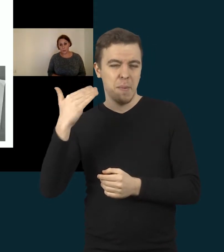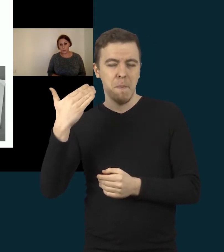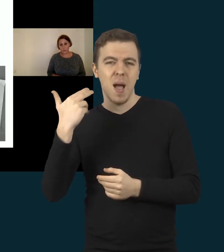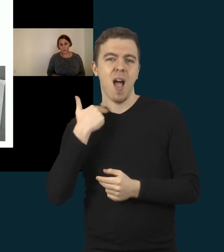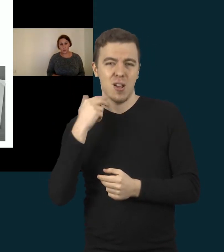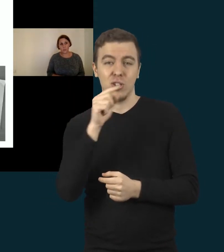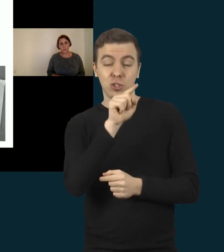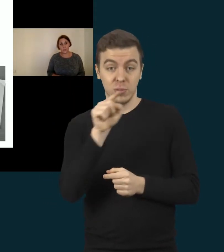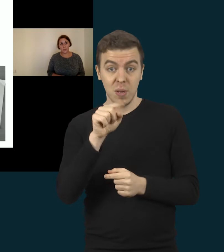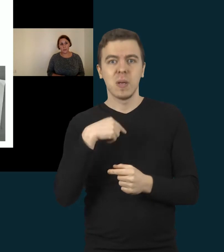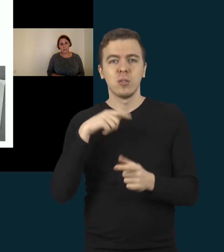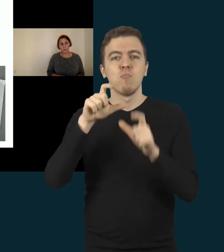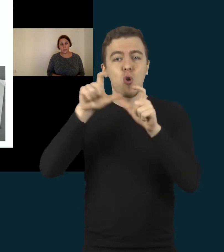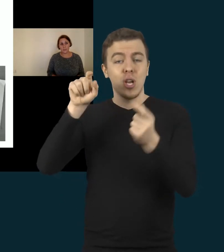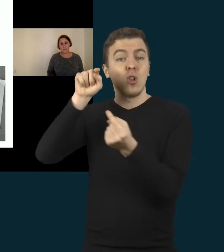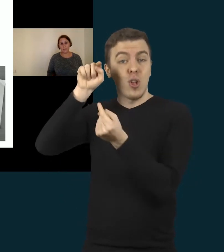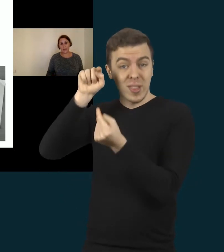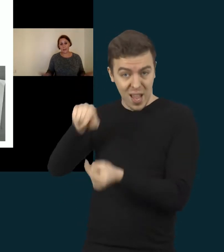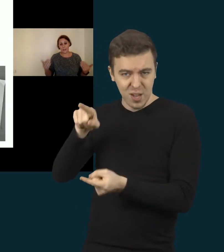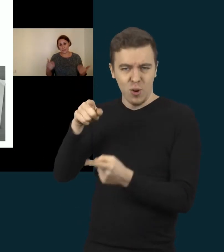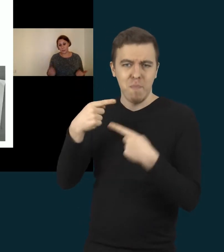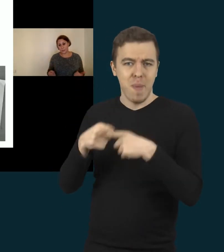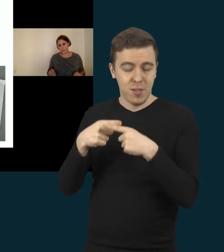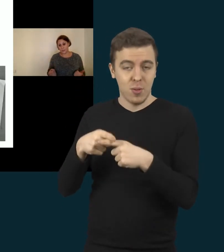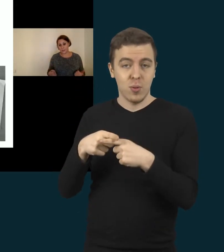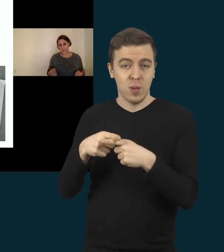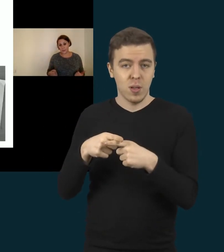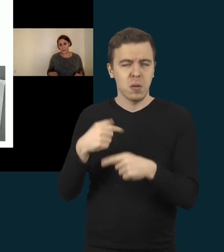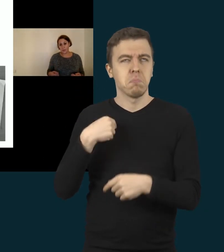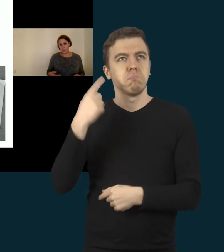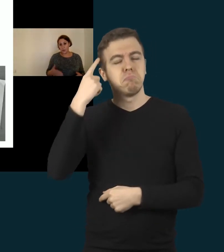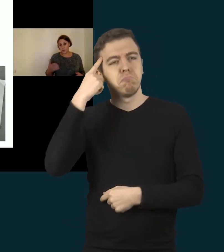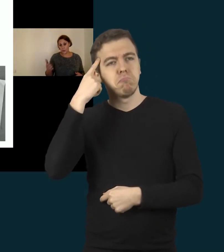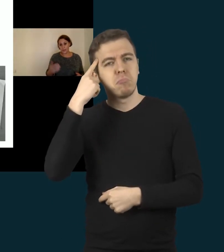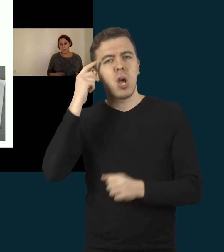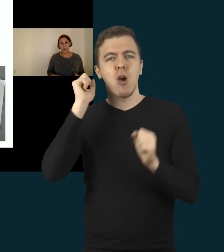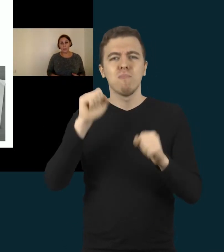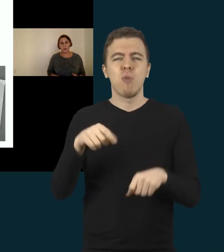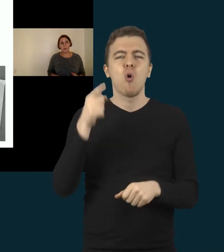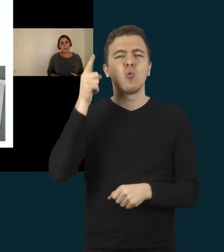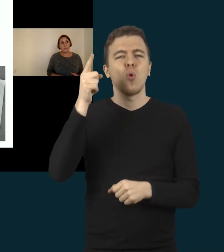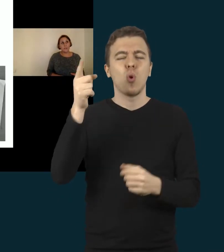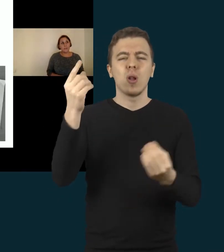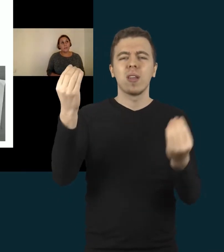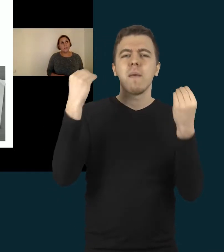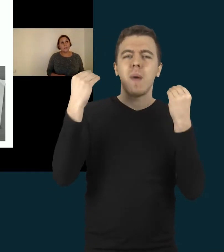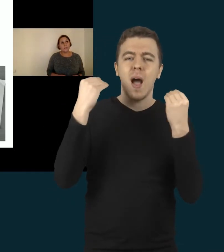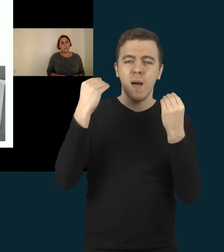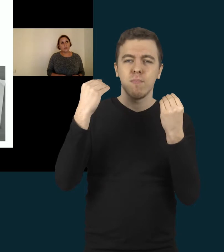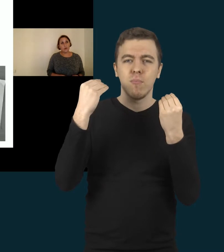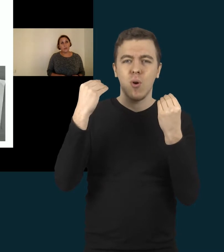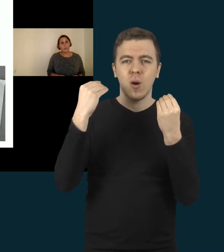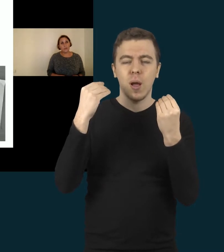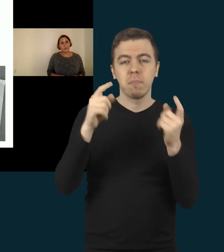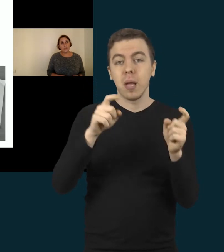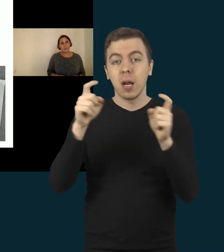ir mokyklai, ir kilo mintis, kaip perkelti būtent į nuotolinę pamoką. Šito metodo tikslas